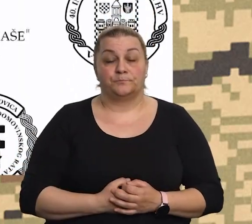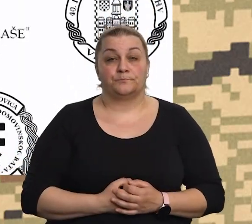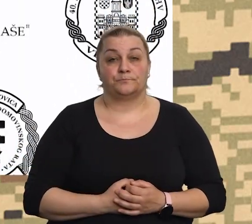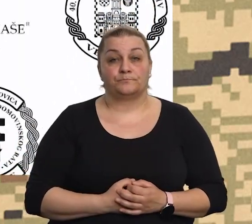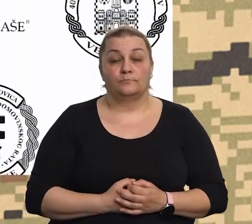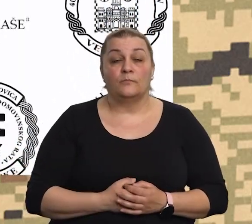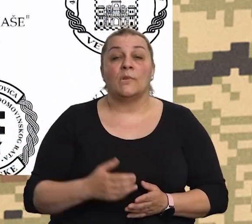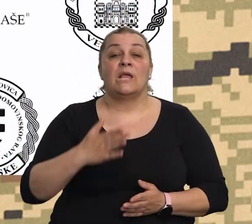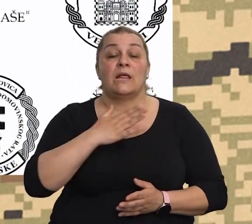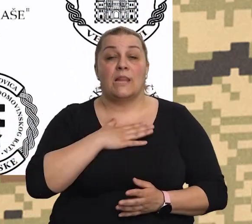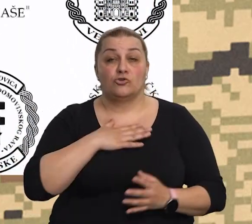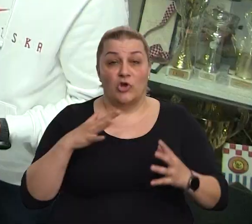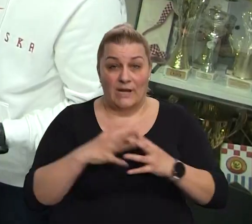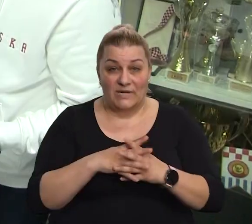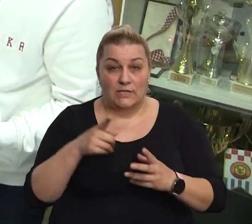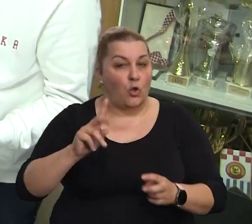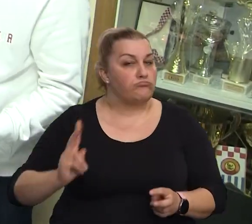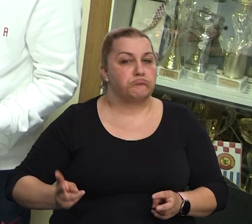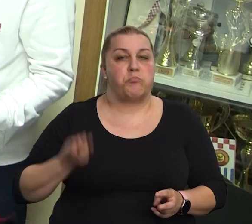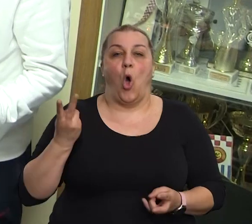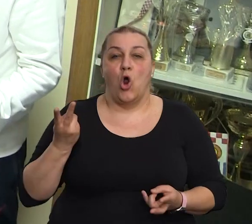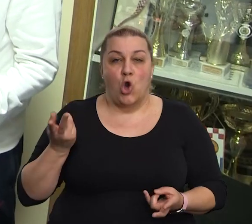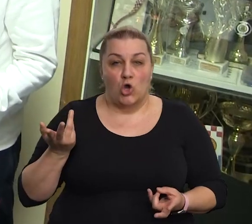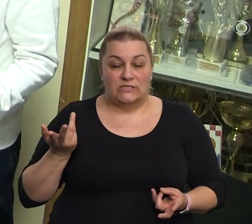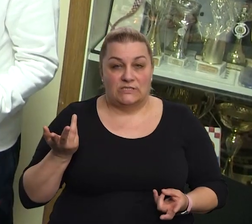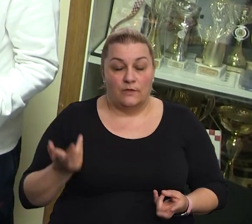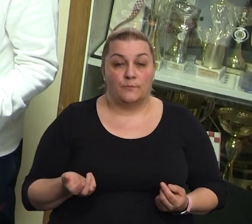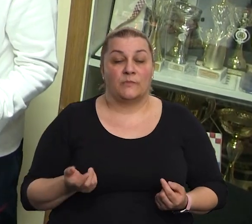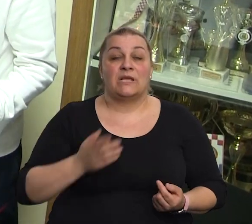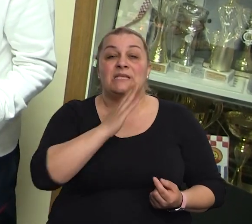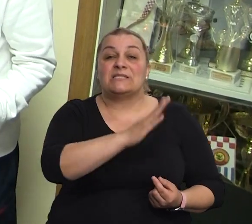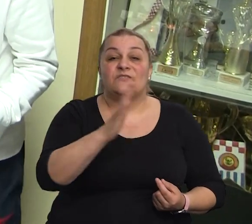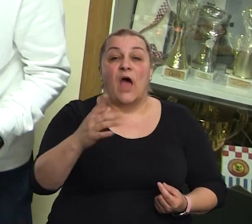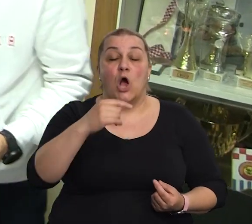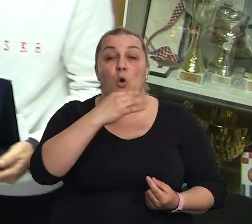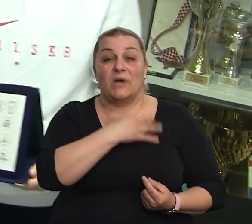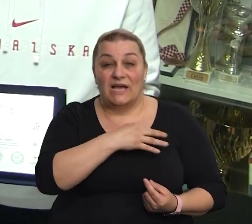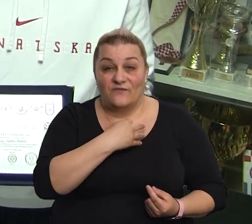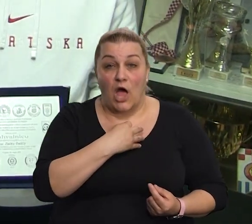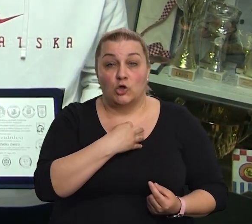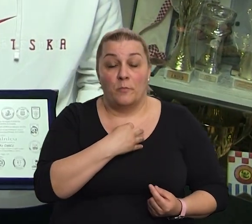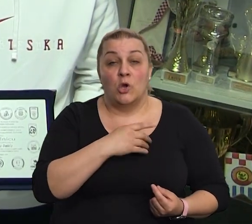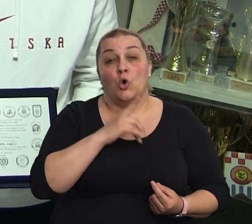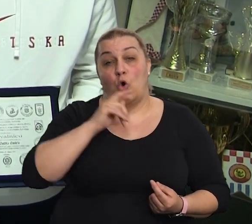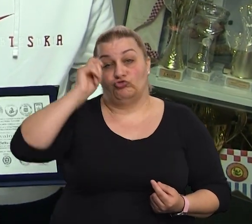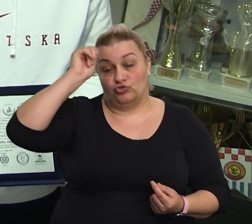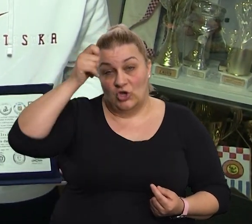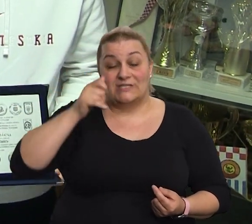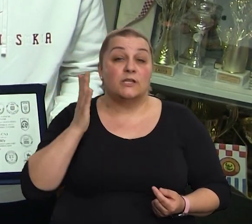naša reprezentacija to je ponos. Svakome Hrvatu i čestitom i poštenom,